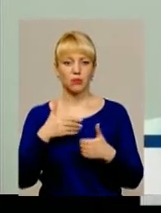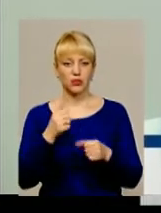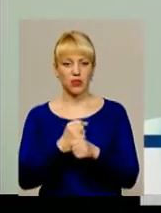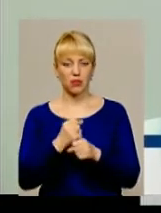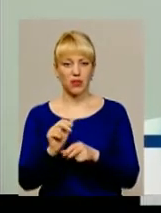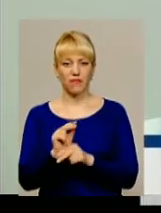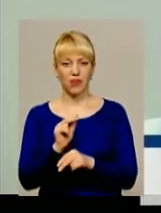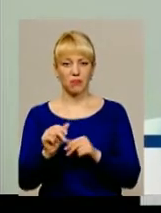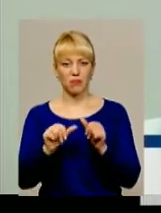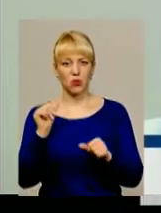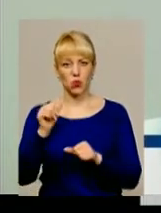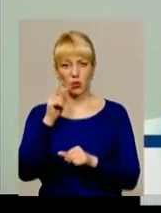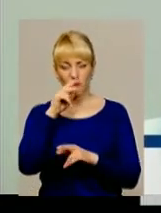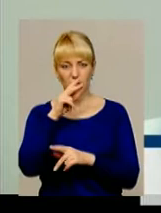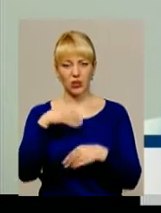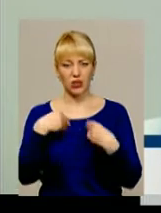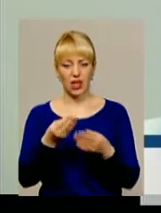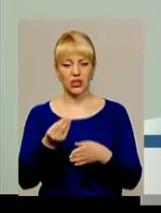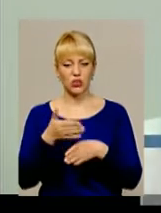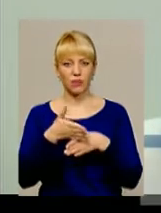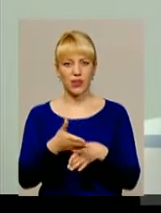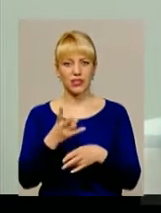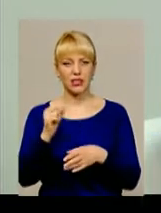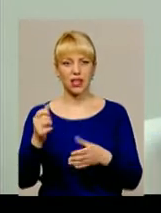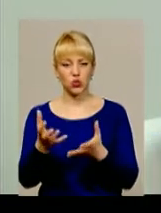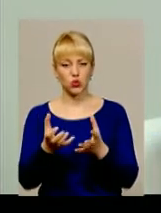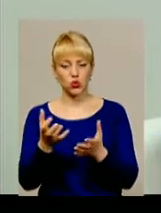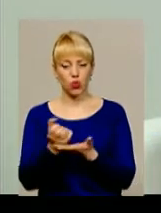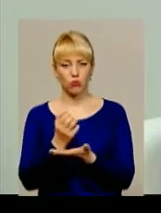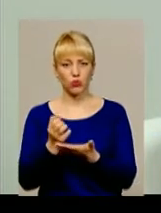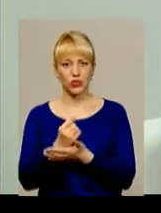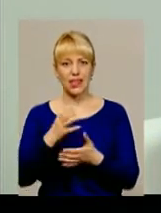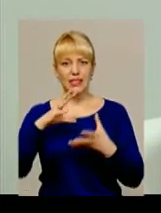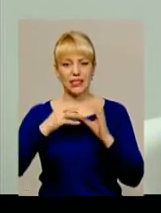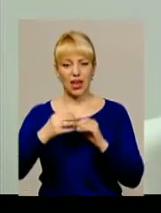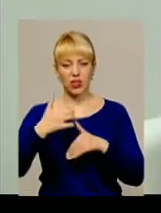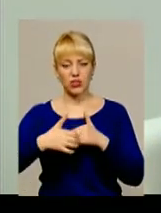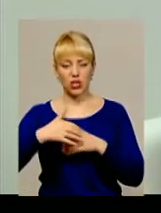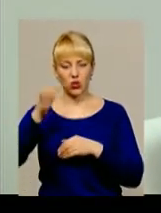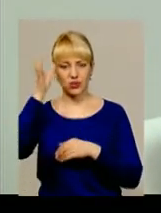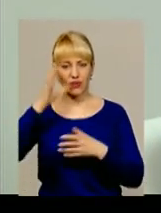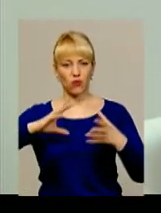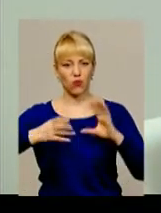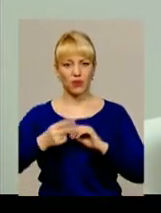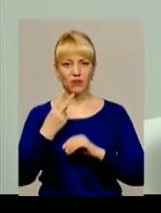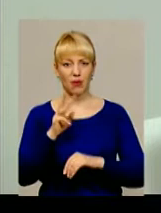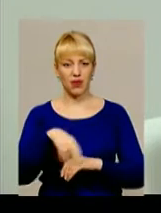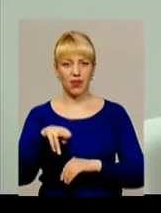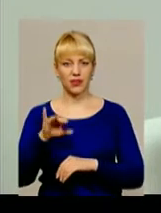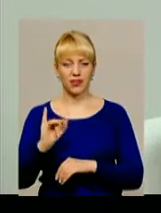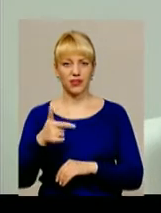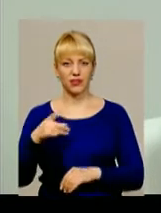виправили минулі помилки, дали субвенцію на здобуття загальної середньої освіти в обсязі понад 2 мільярди гривень.